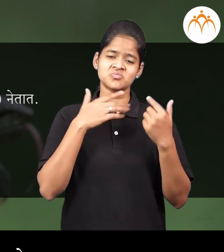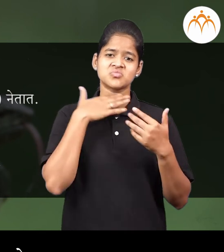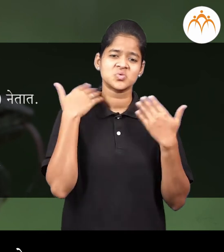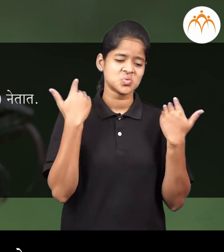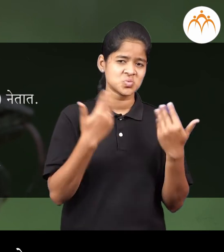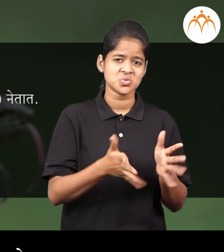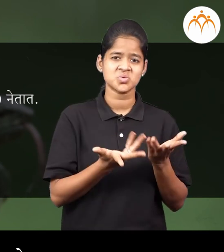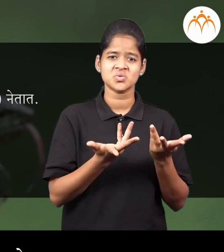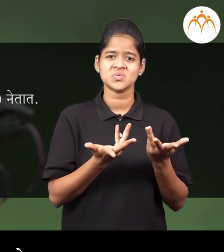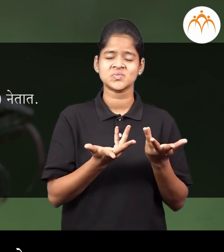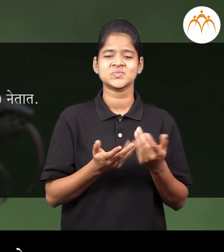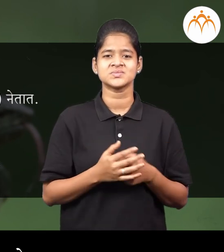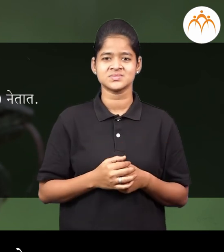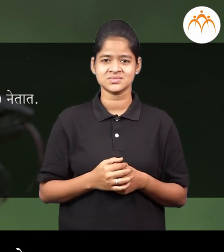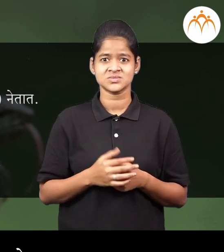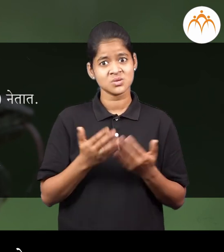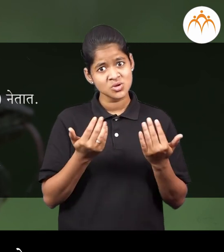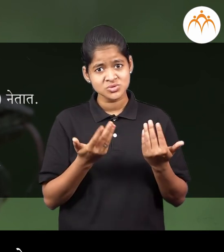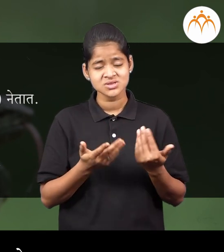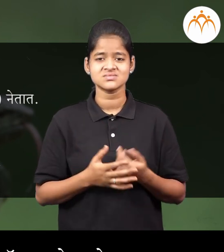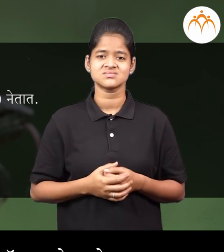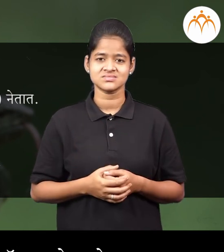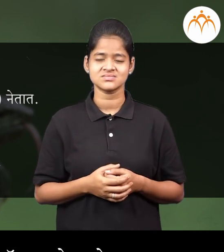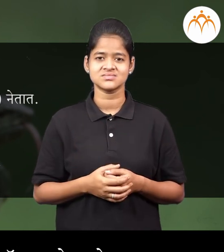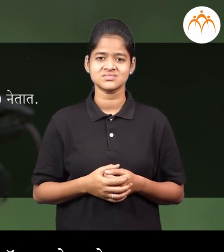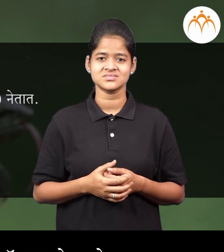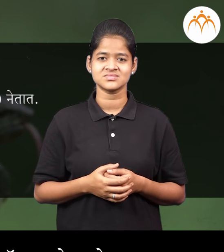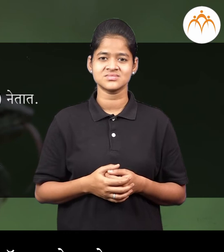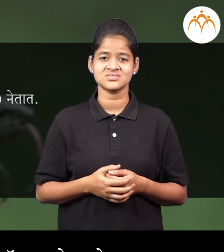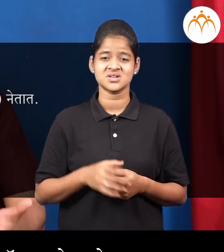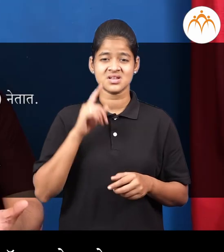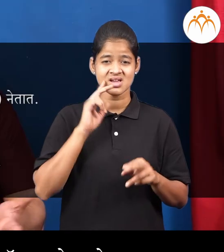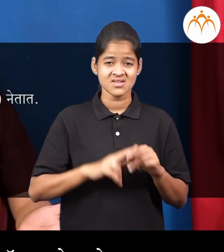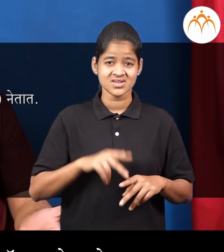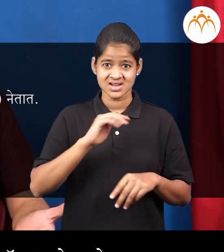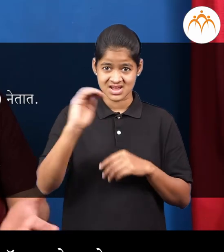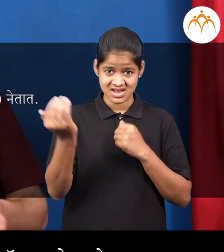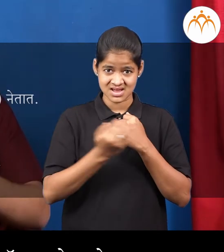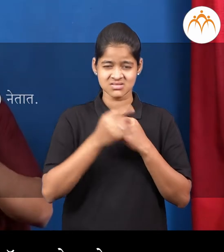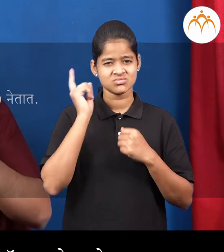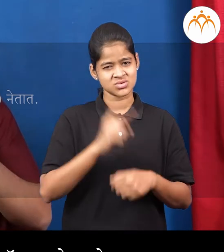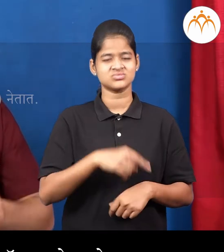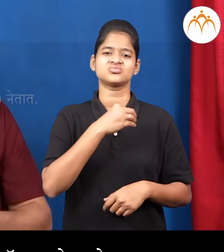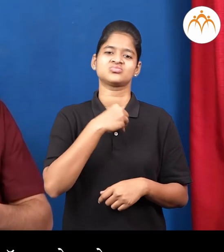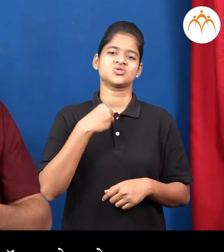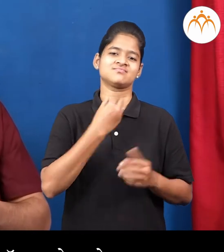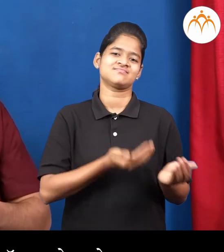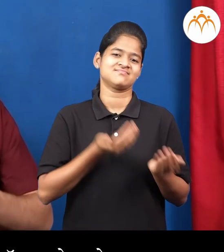व्यक्ति मरू शकते साब चावला तर लगेज दॉक्टर कडे जावे